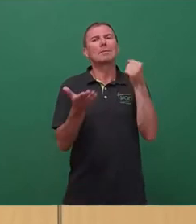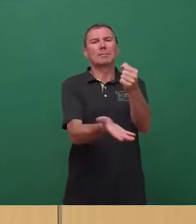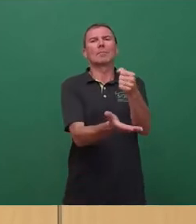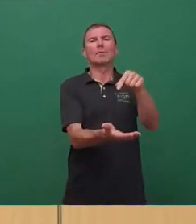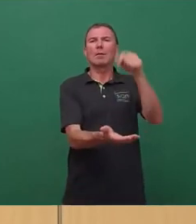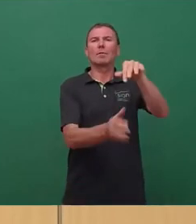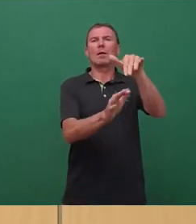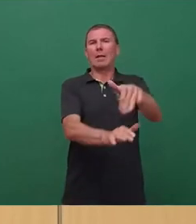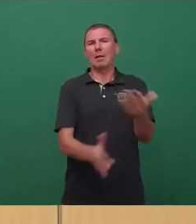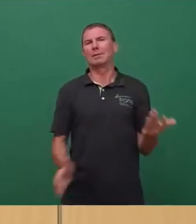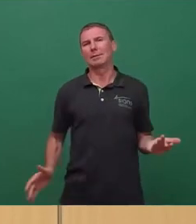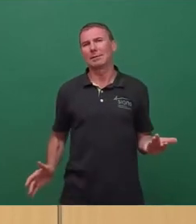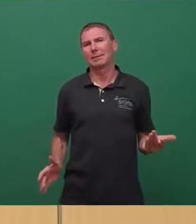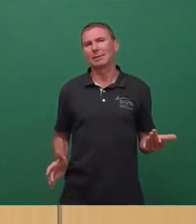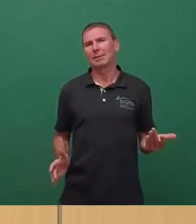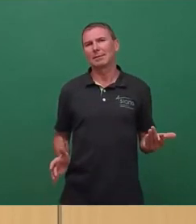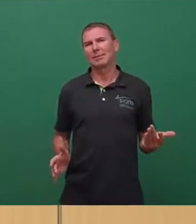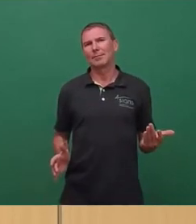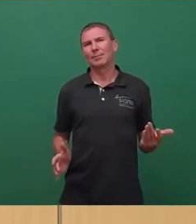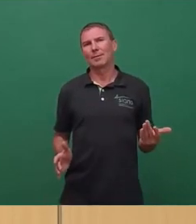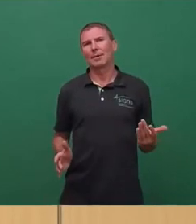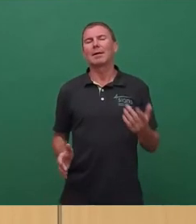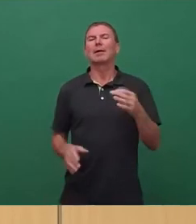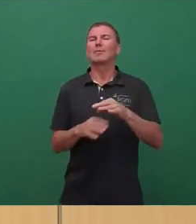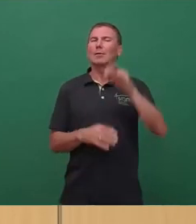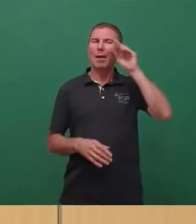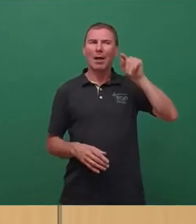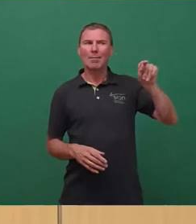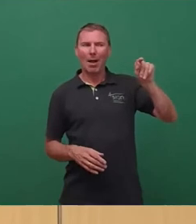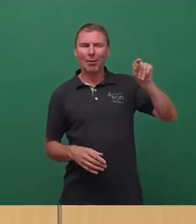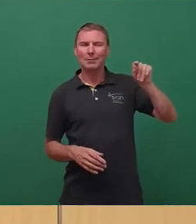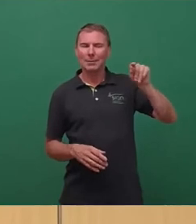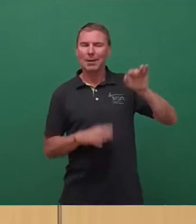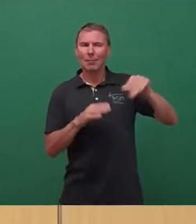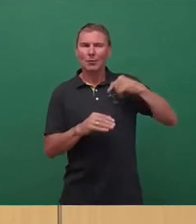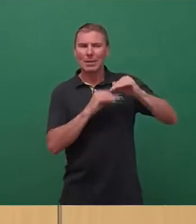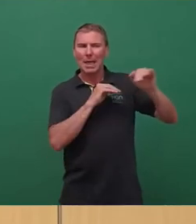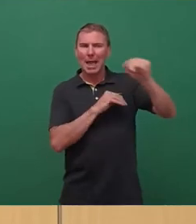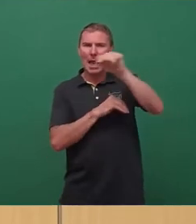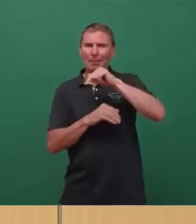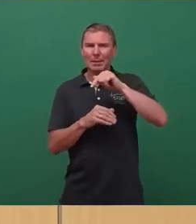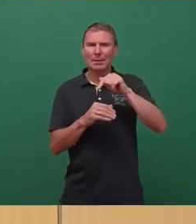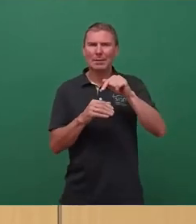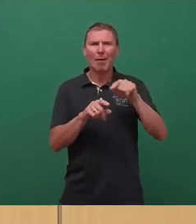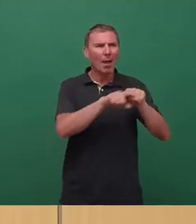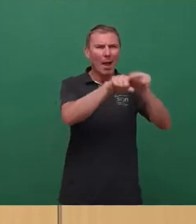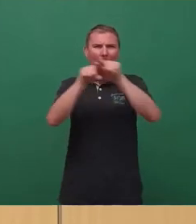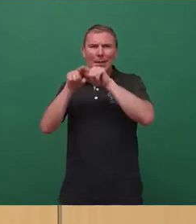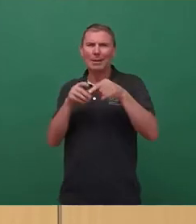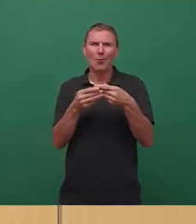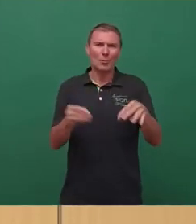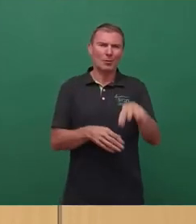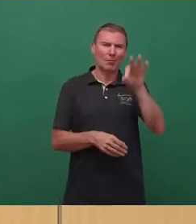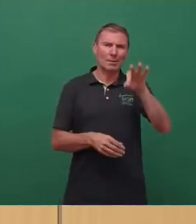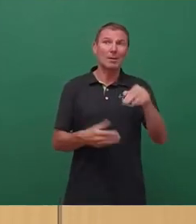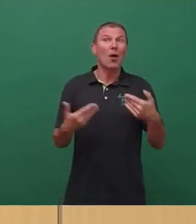Herr Dr. Brauns, dass wir auf verschiedenen Ebenen versuchen, an einem Strang zu ziehen, weil so kann ja Stadtrat auch